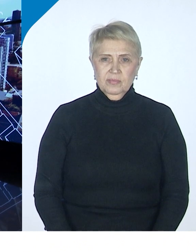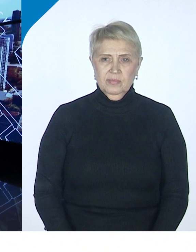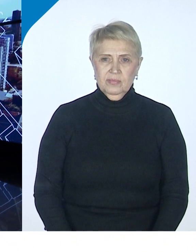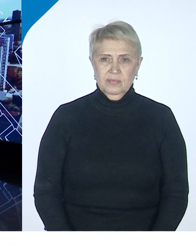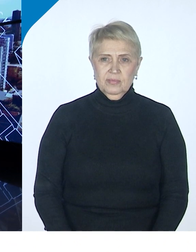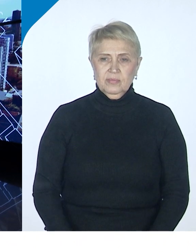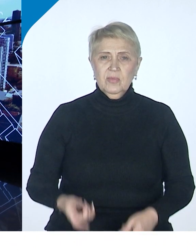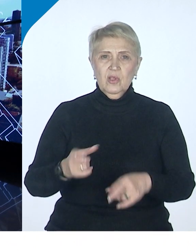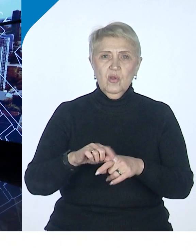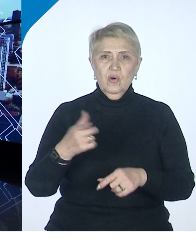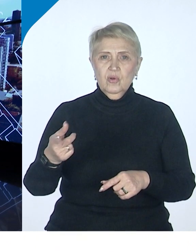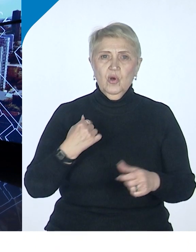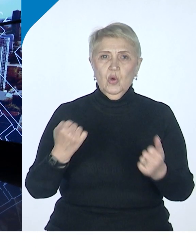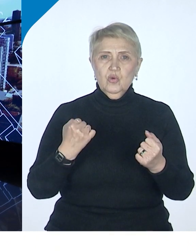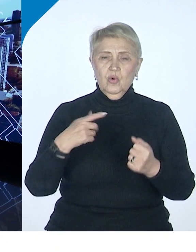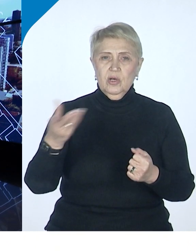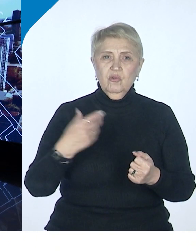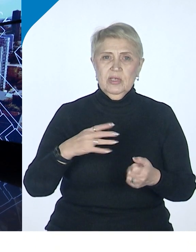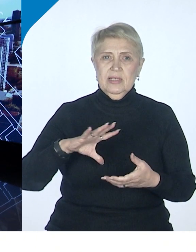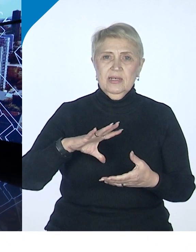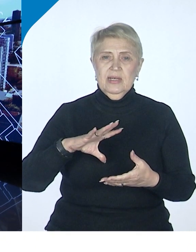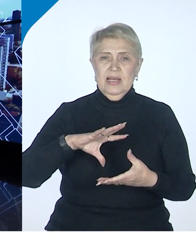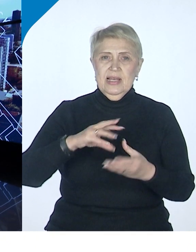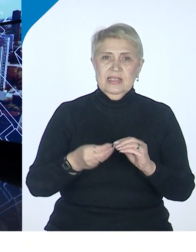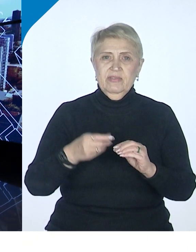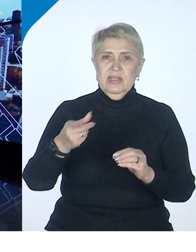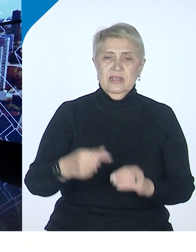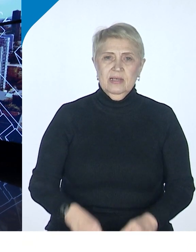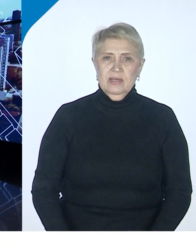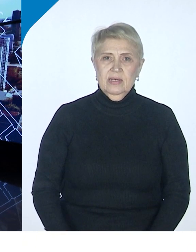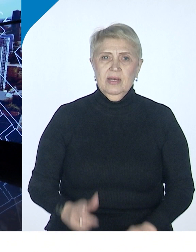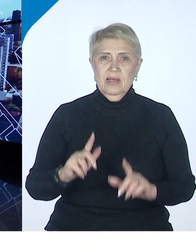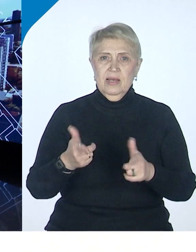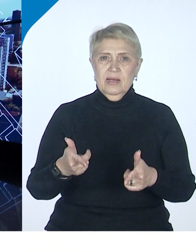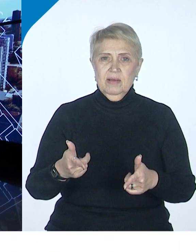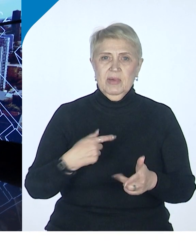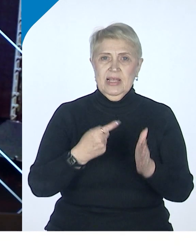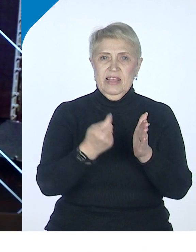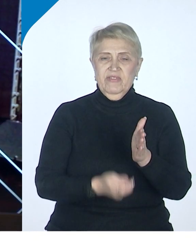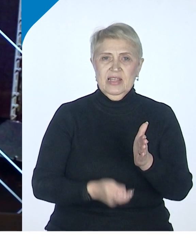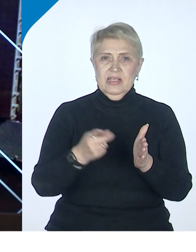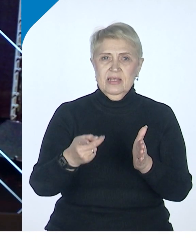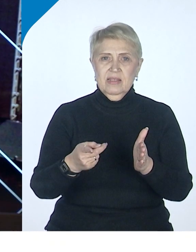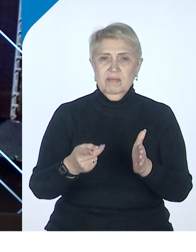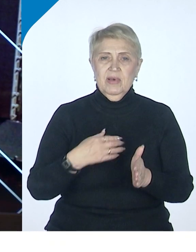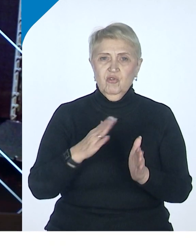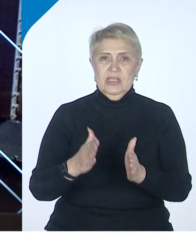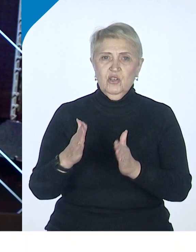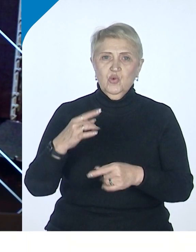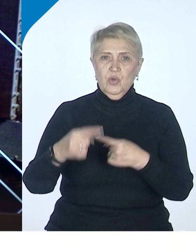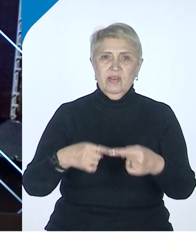очень строго связана, повязана, можно сказать, реальным дефицитом ресурсов.